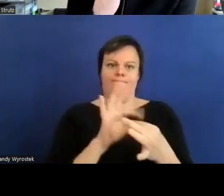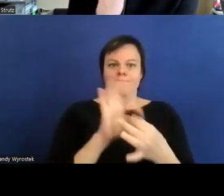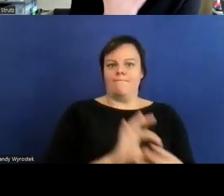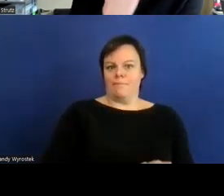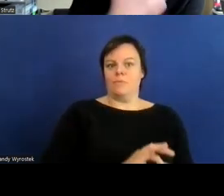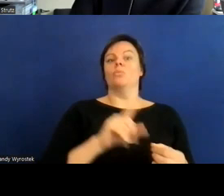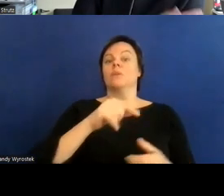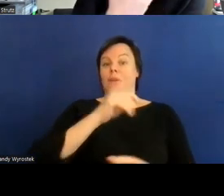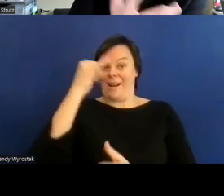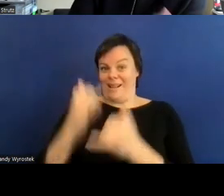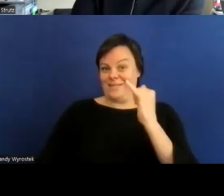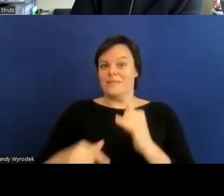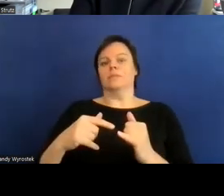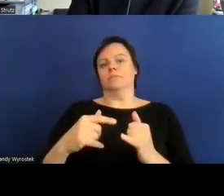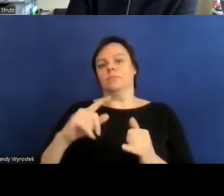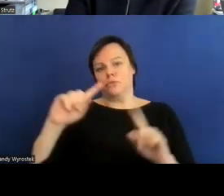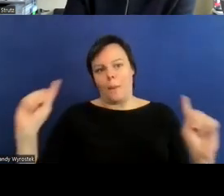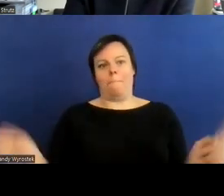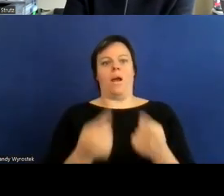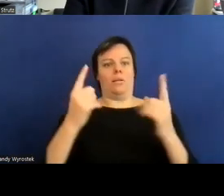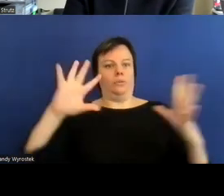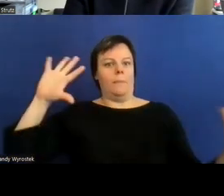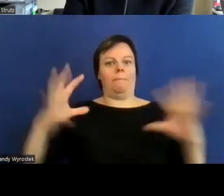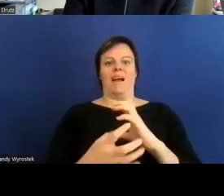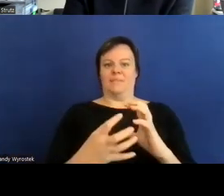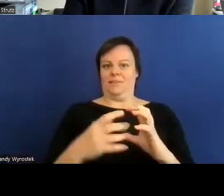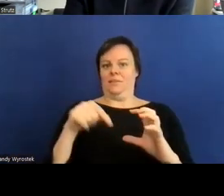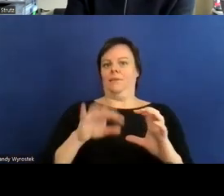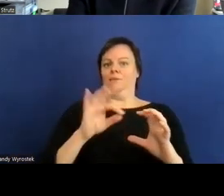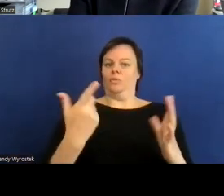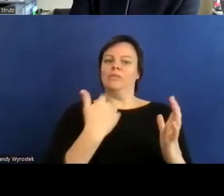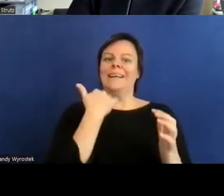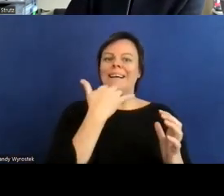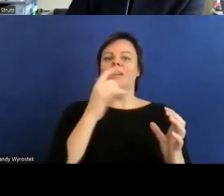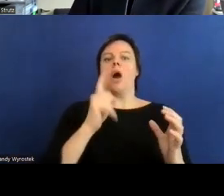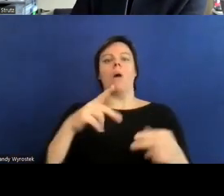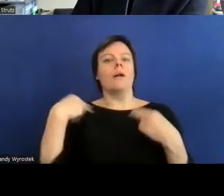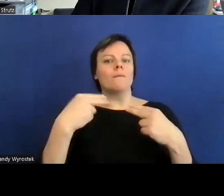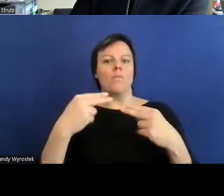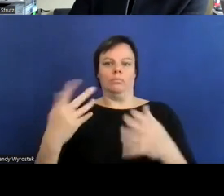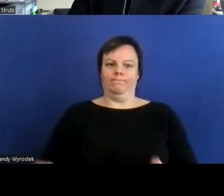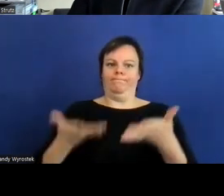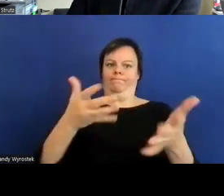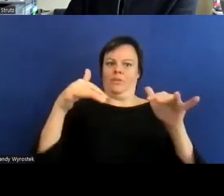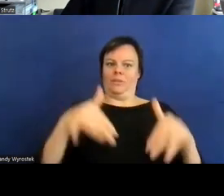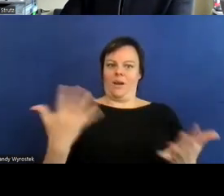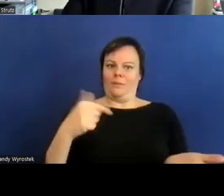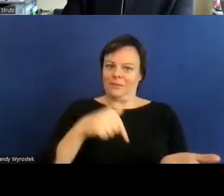natürlich was ist die barrierefreiheit und die barrierefreiheit ist also im behinderten gleichstellungsgesetz